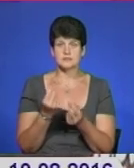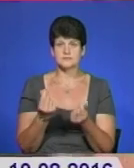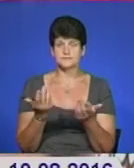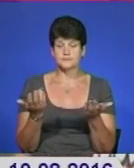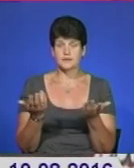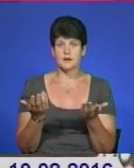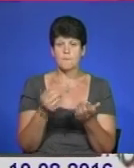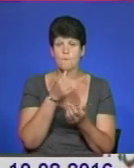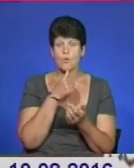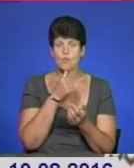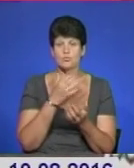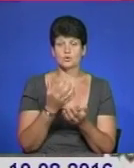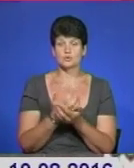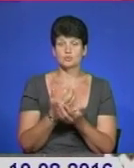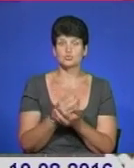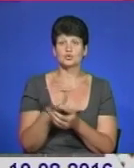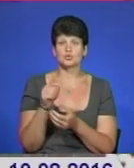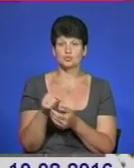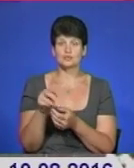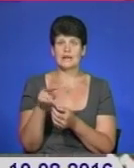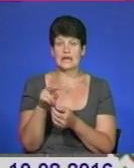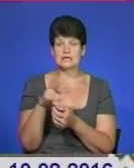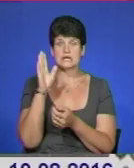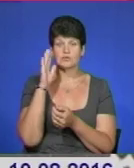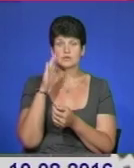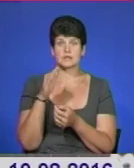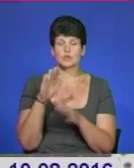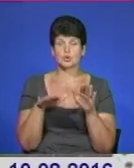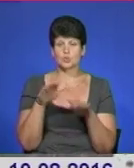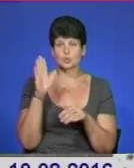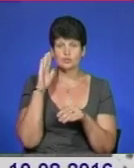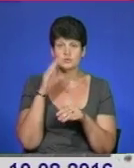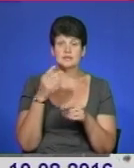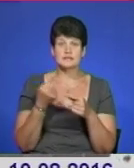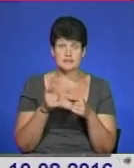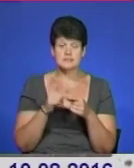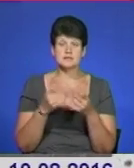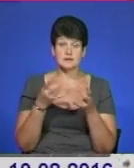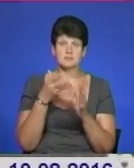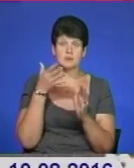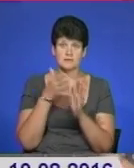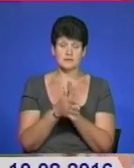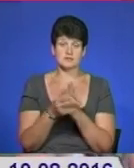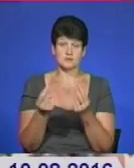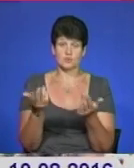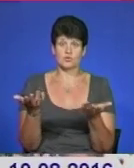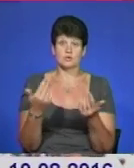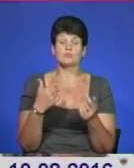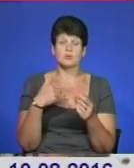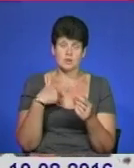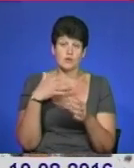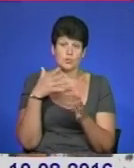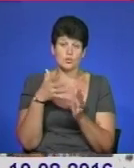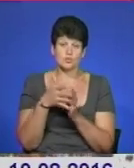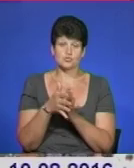Попробуйте добути зараз тут літру води чи тонну води. Звичайно, на це потрібно витрати. Я це розумію, того я буду шукати,